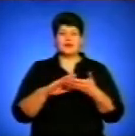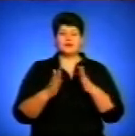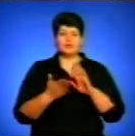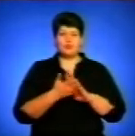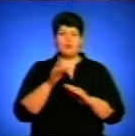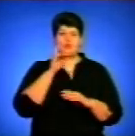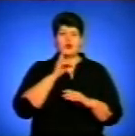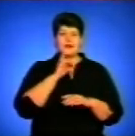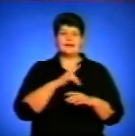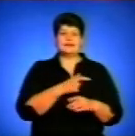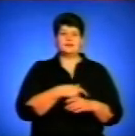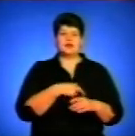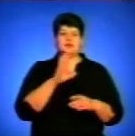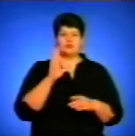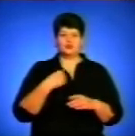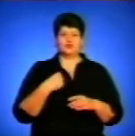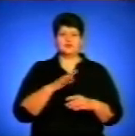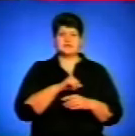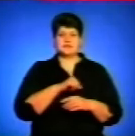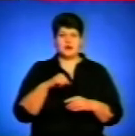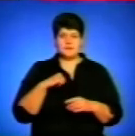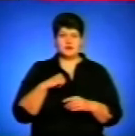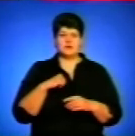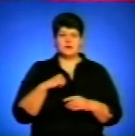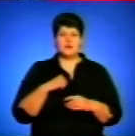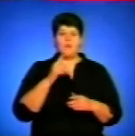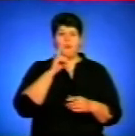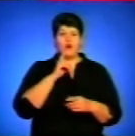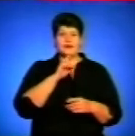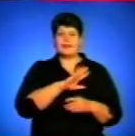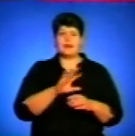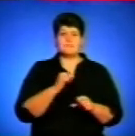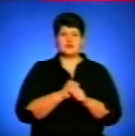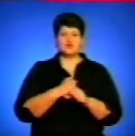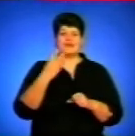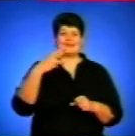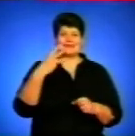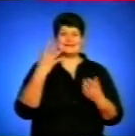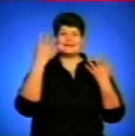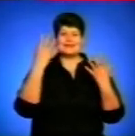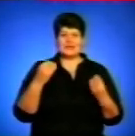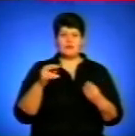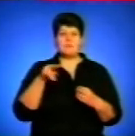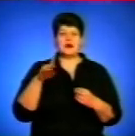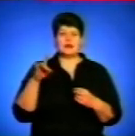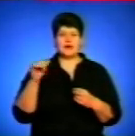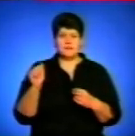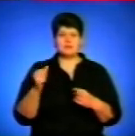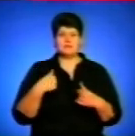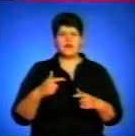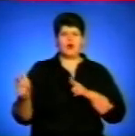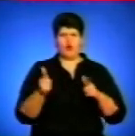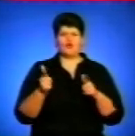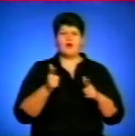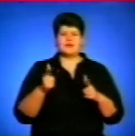особисто, блокуватимуть роботу Верховної Ради. Коли не працює 30 днів парламент, президент має право розпустити. Ми готові на перевибори,